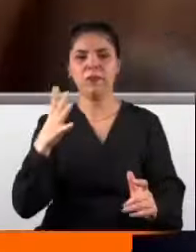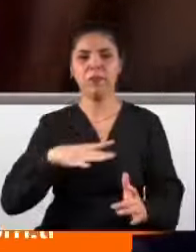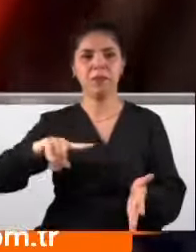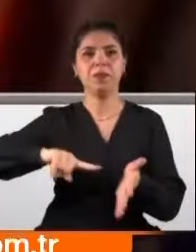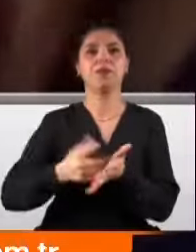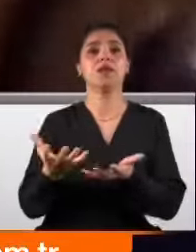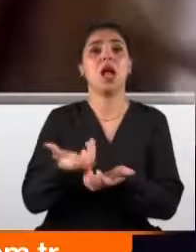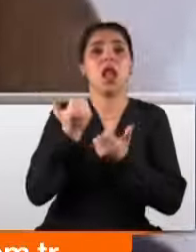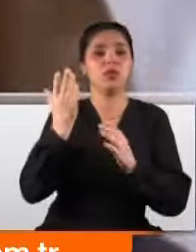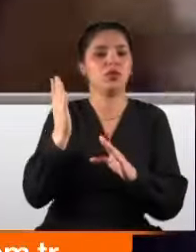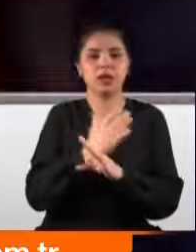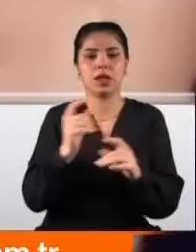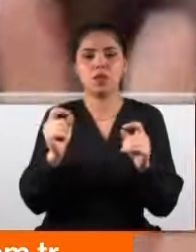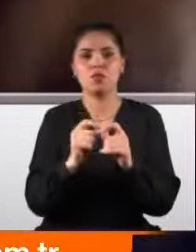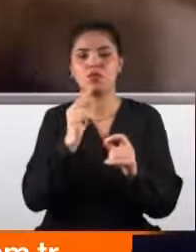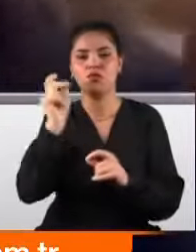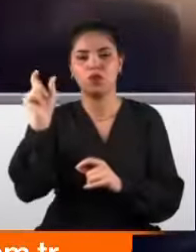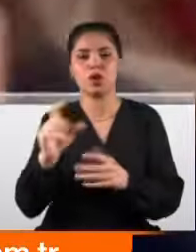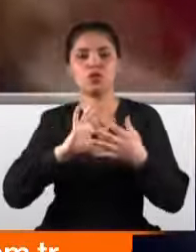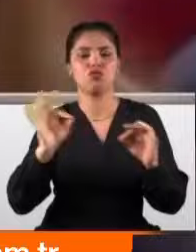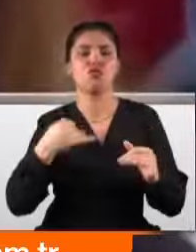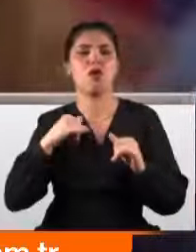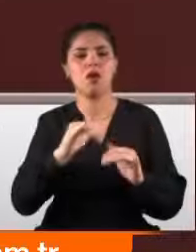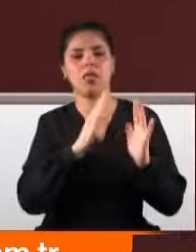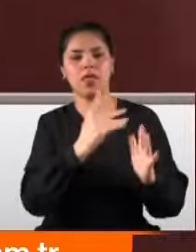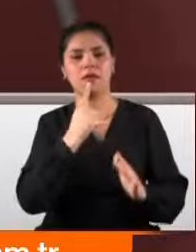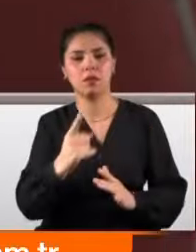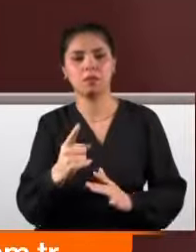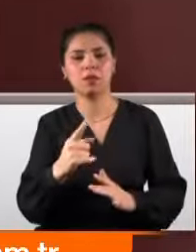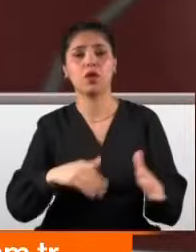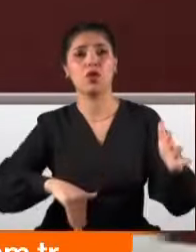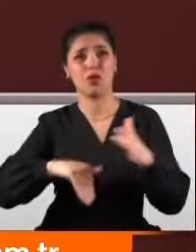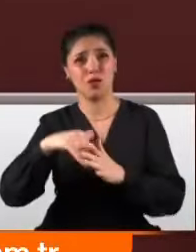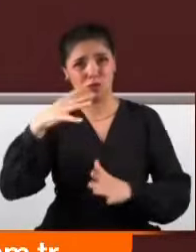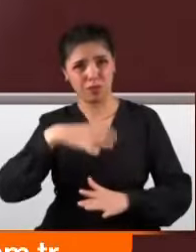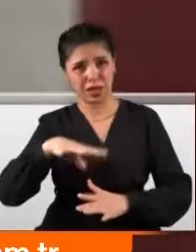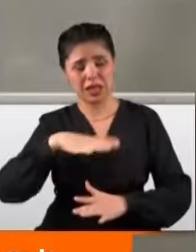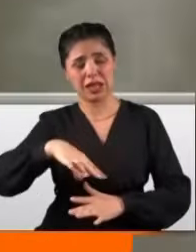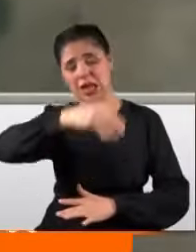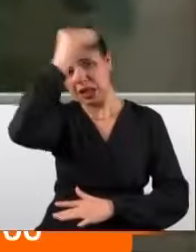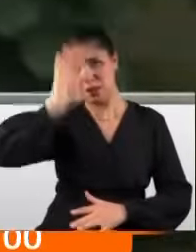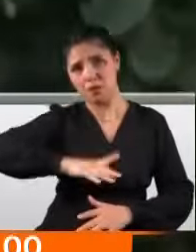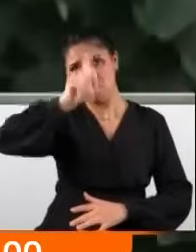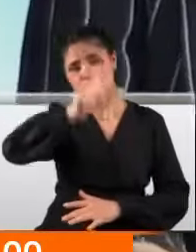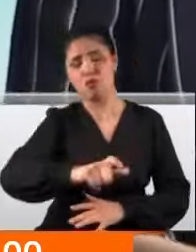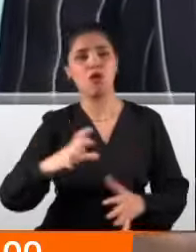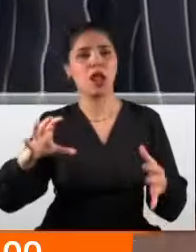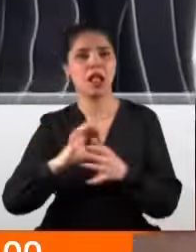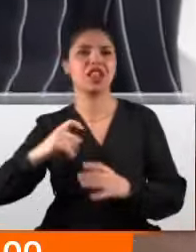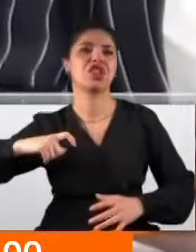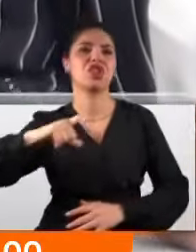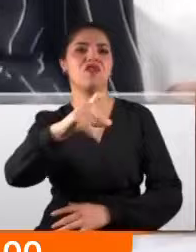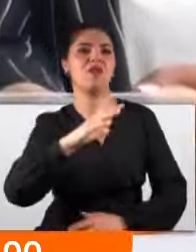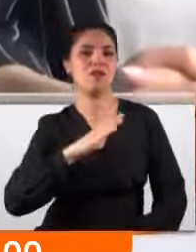alamayacak çünkü Köksal sözlerinin arkasında kendisine kapıyı gösteren İmamoğlu'na da satır aralarında cevap verdi. Ben